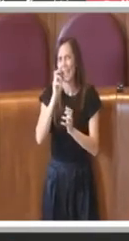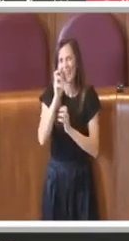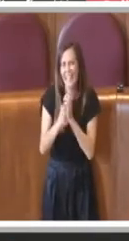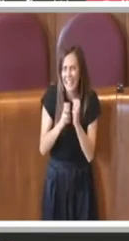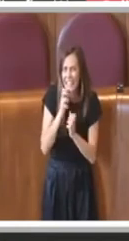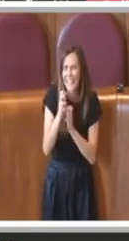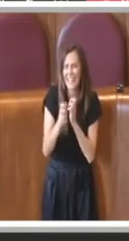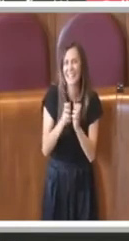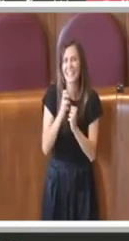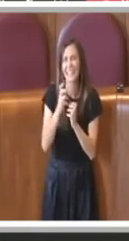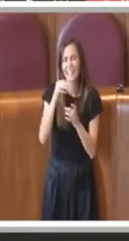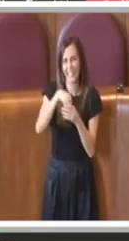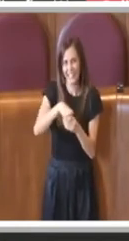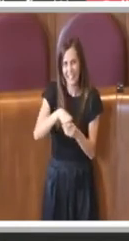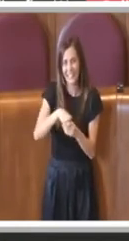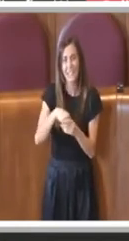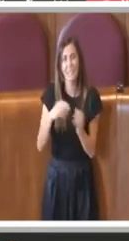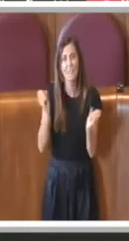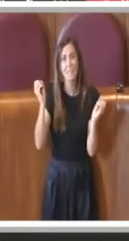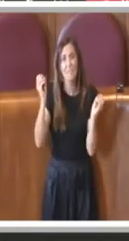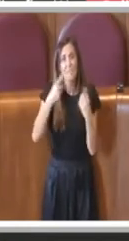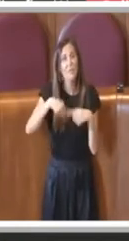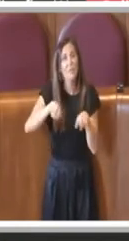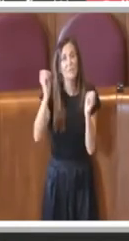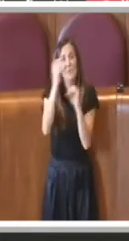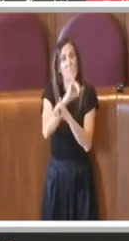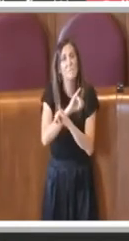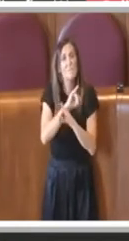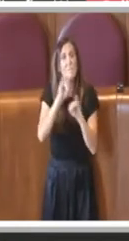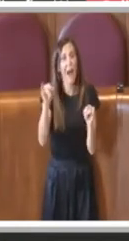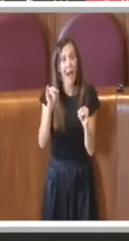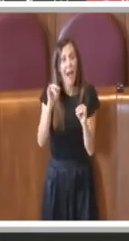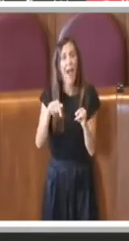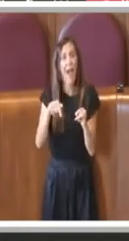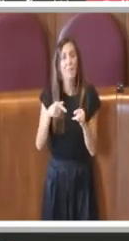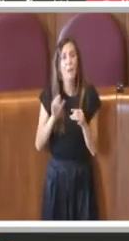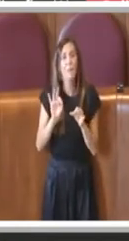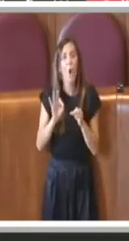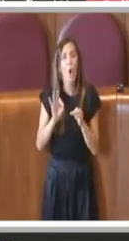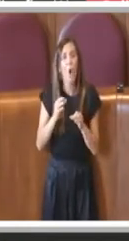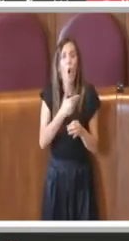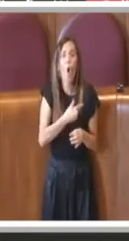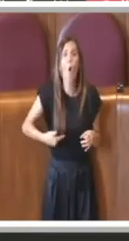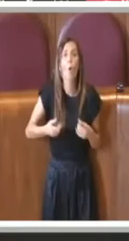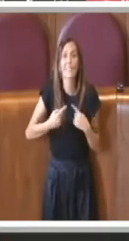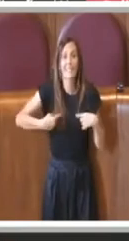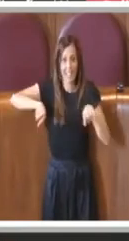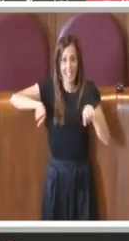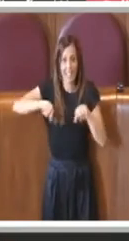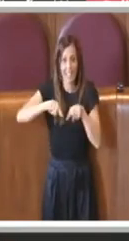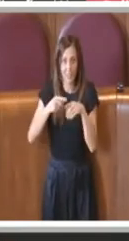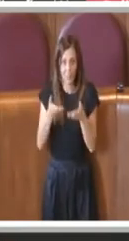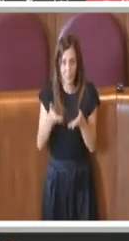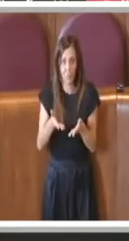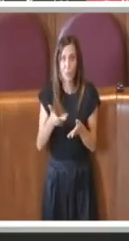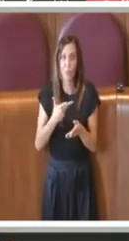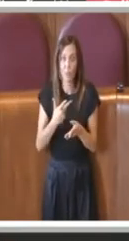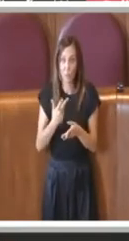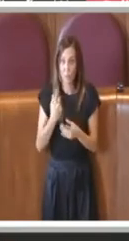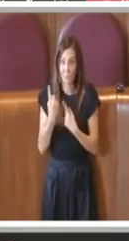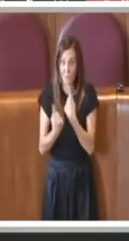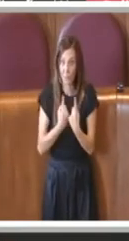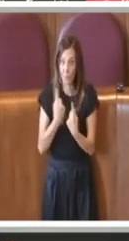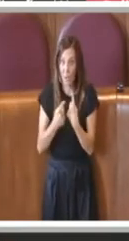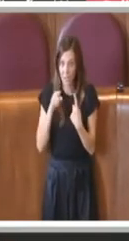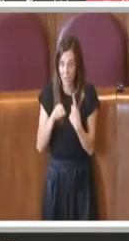non dobbiamo dimenticare che durante questa consigliatura c'è stato un caso bello, molto pesante, che